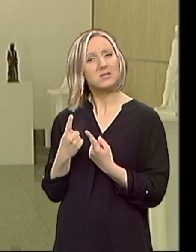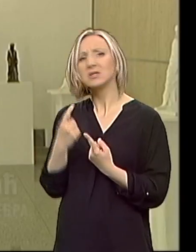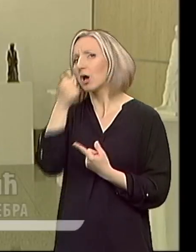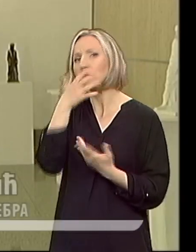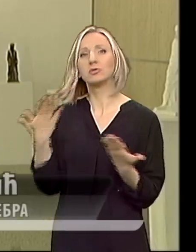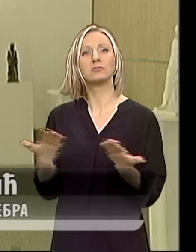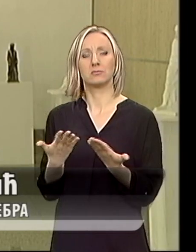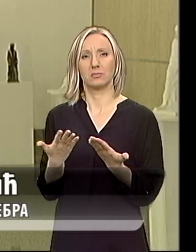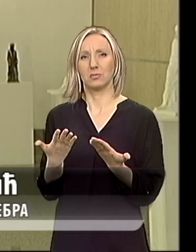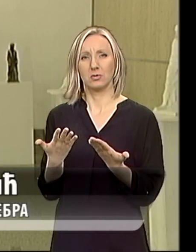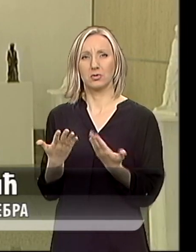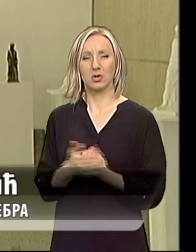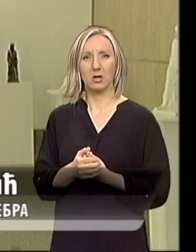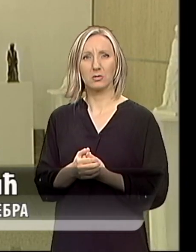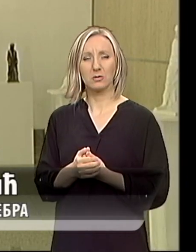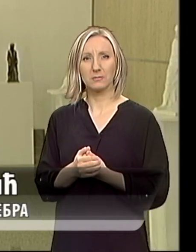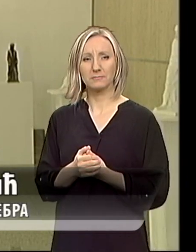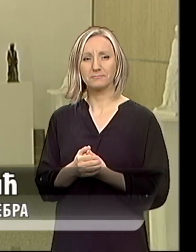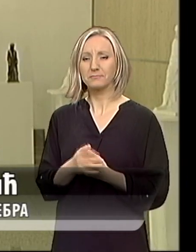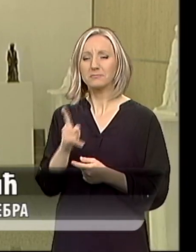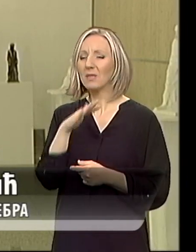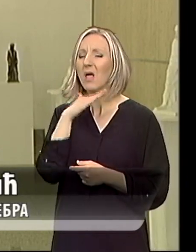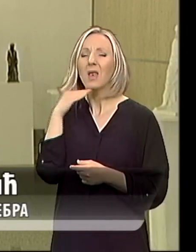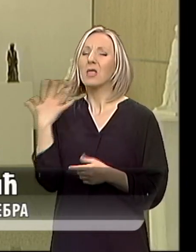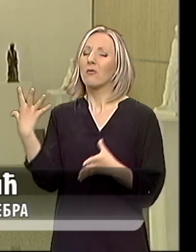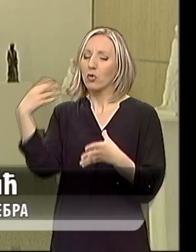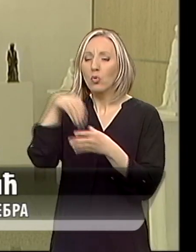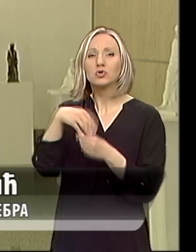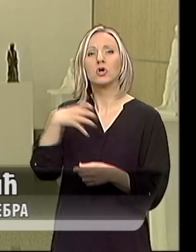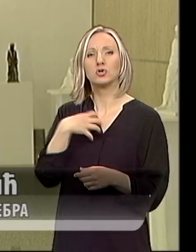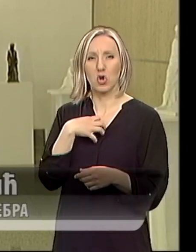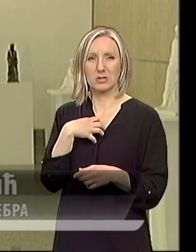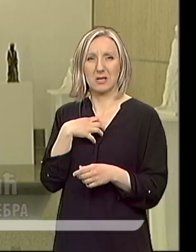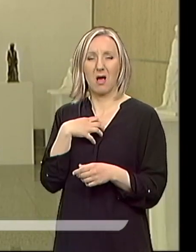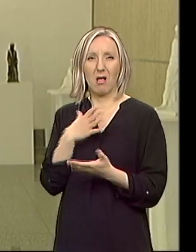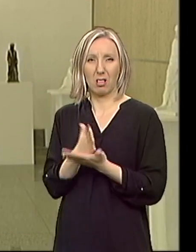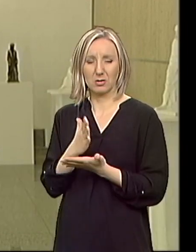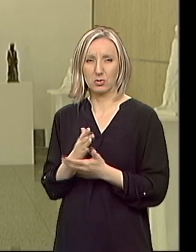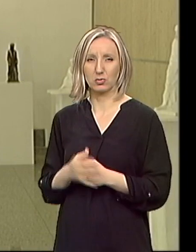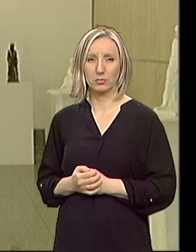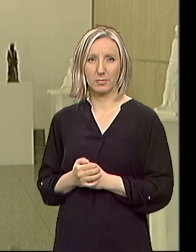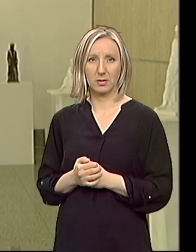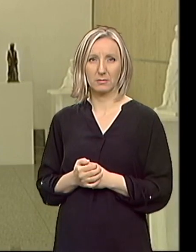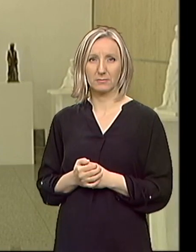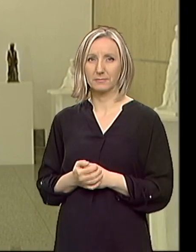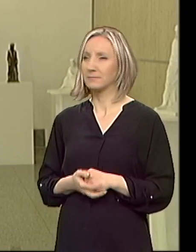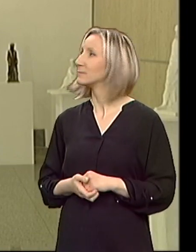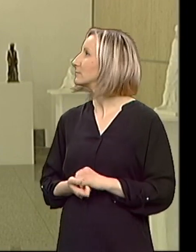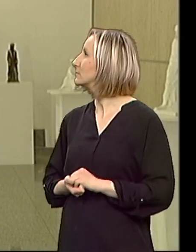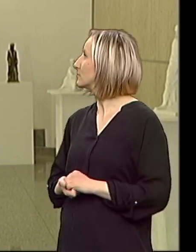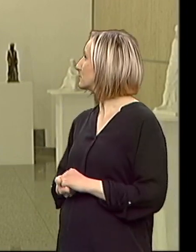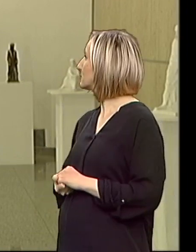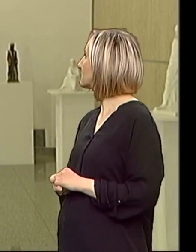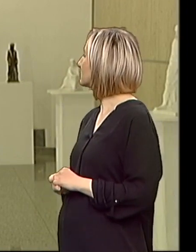nedoljno angažovanje, ako tako mogu da kažem, naših